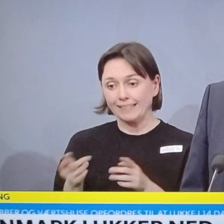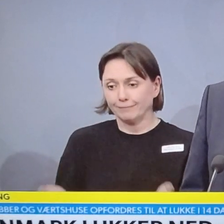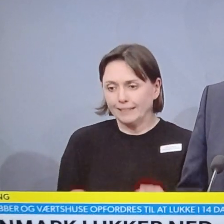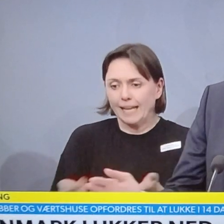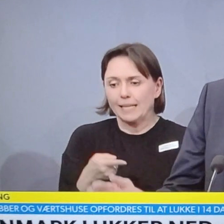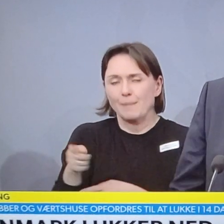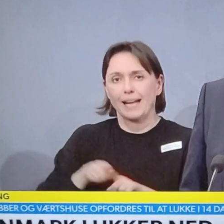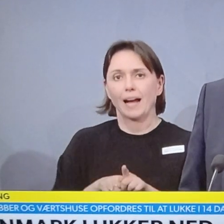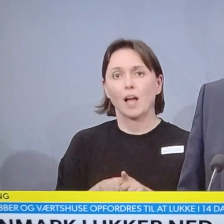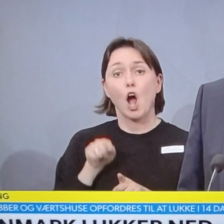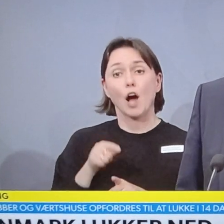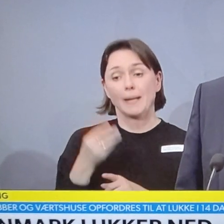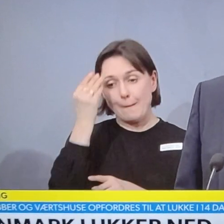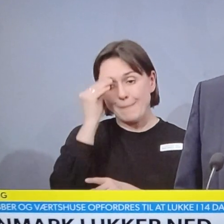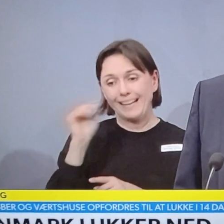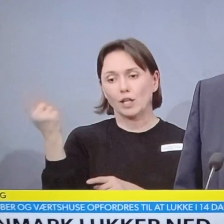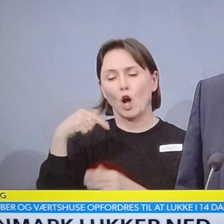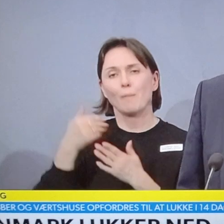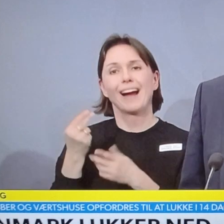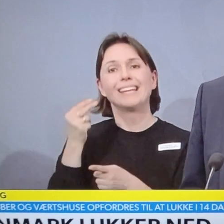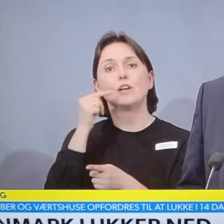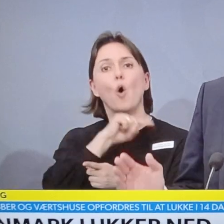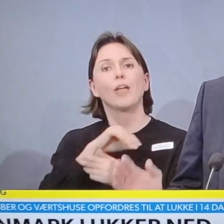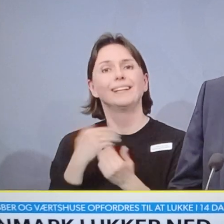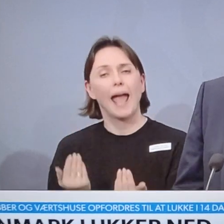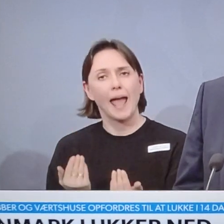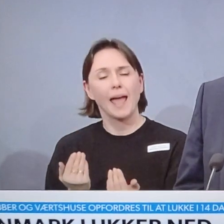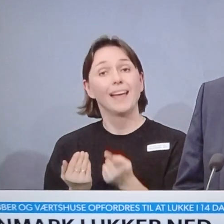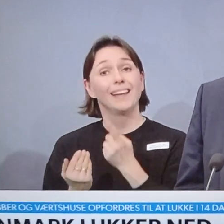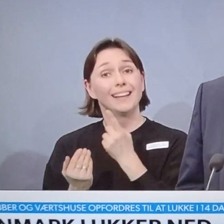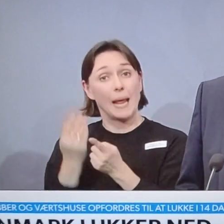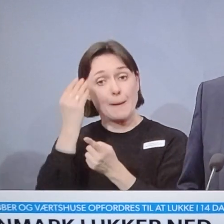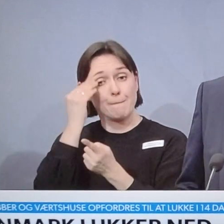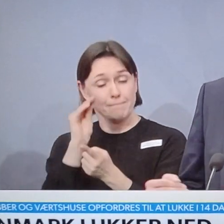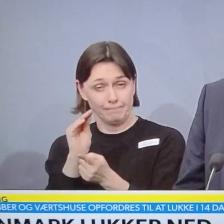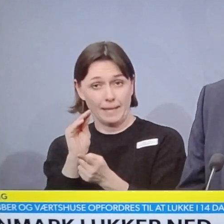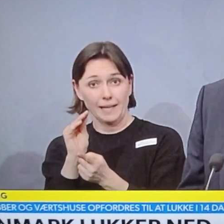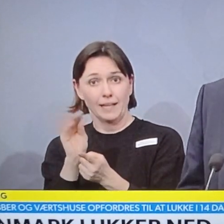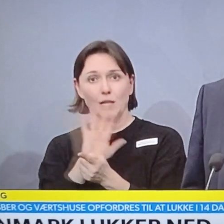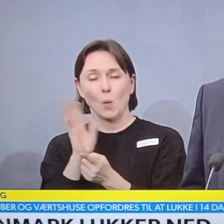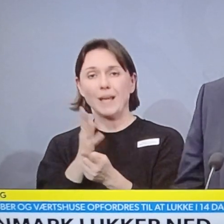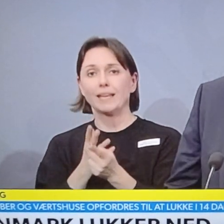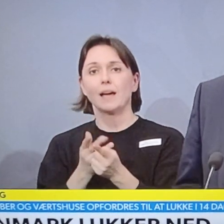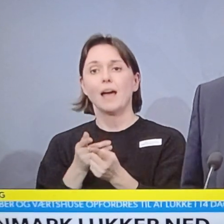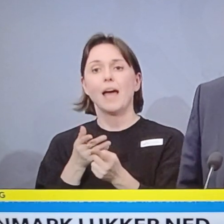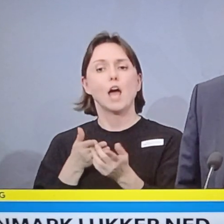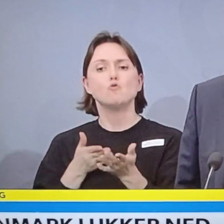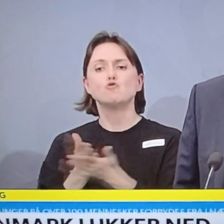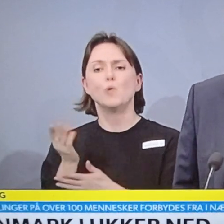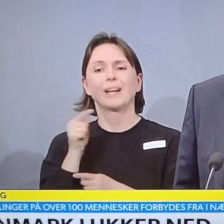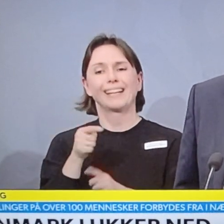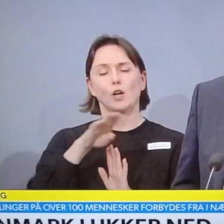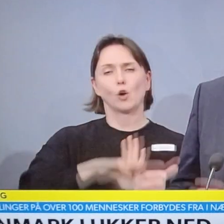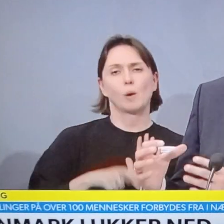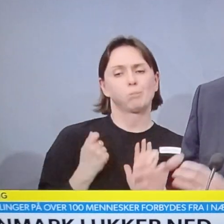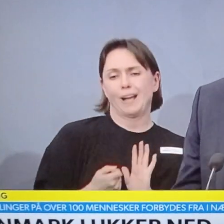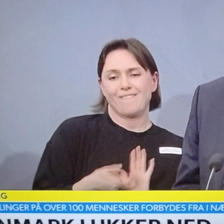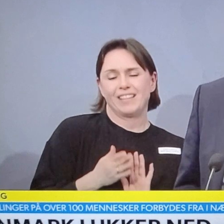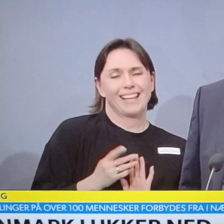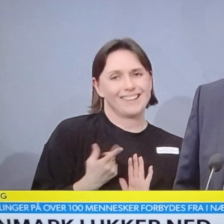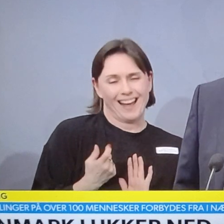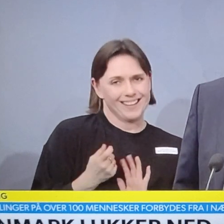Den melding, der kom fra Helleråd i dag, er ikke en udmyndning af en lovgivning, som ikke er vedtaget. Det er klart. Men det er en